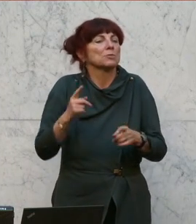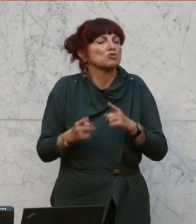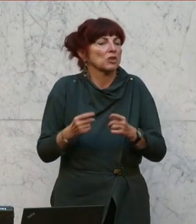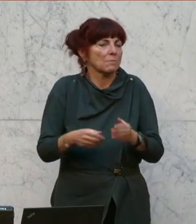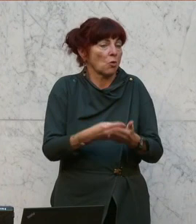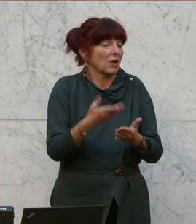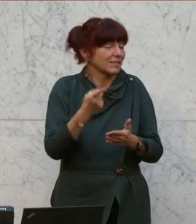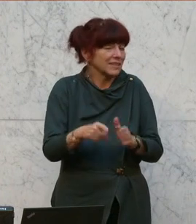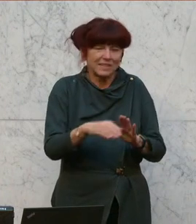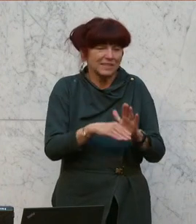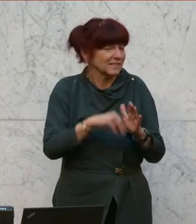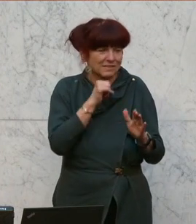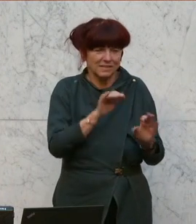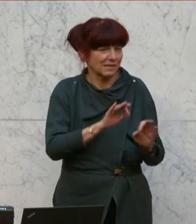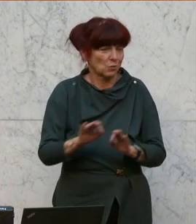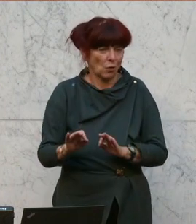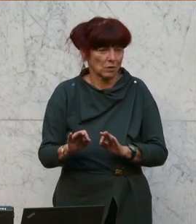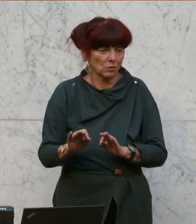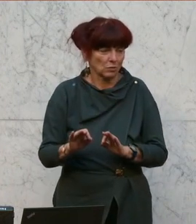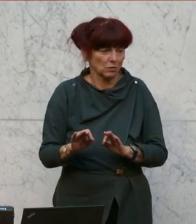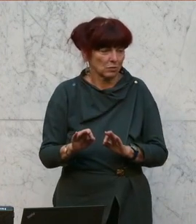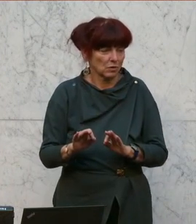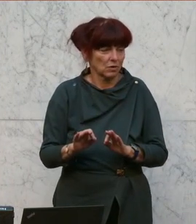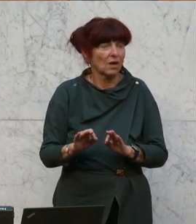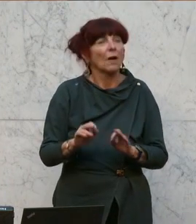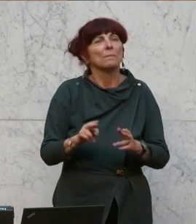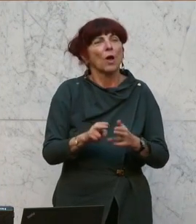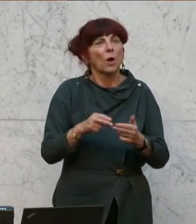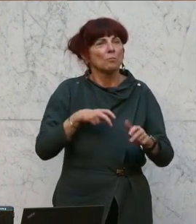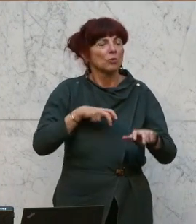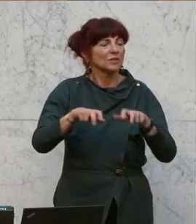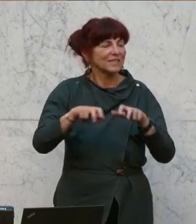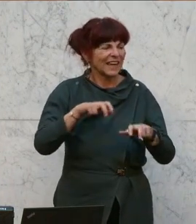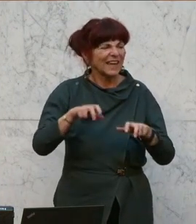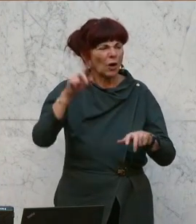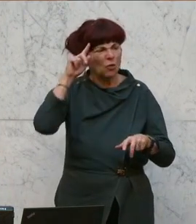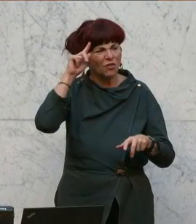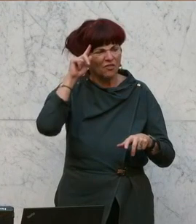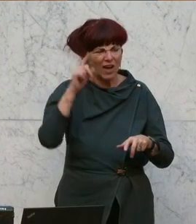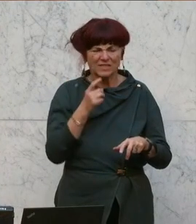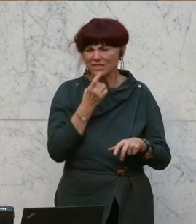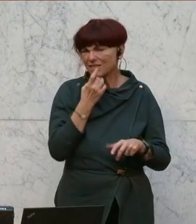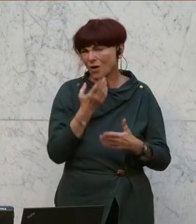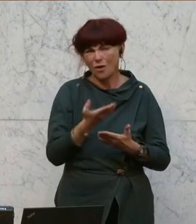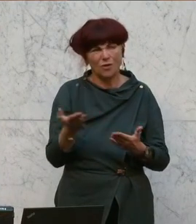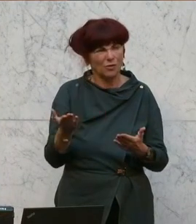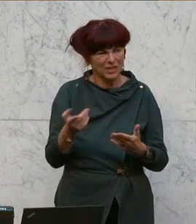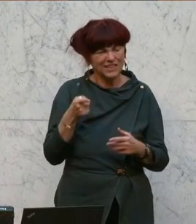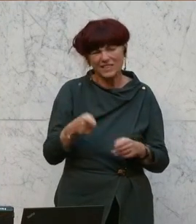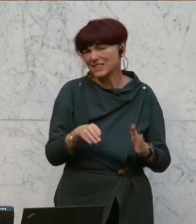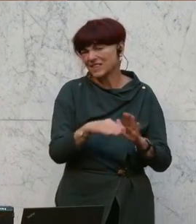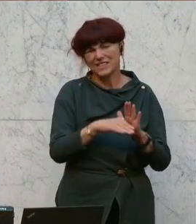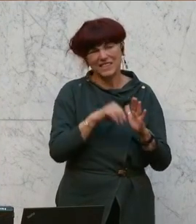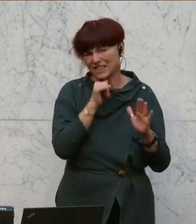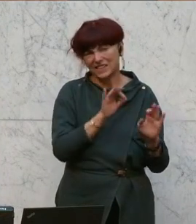kaputtes Gesetz. Und die Bundesregierung weiß genau, dass es kaputt ist. Die